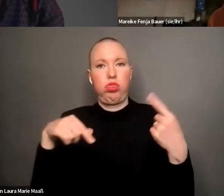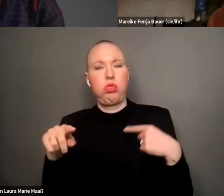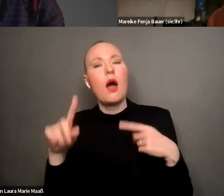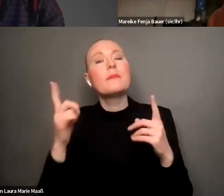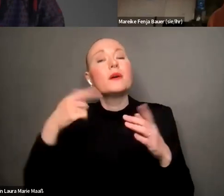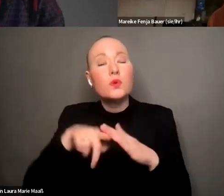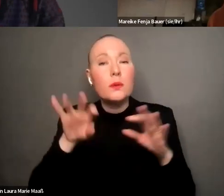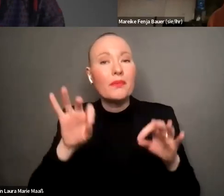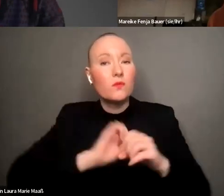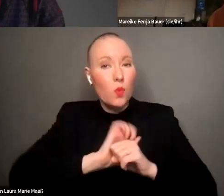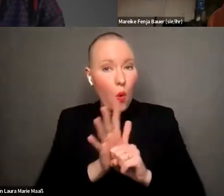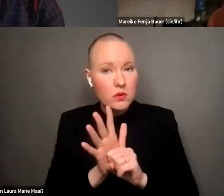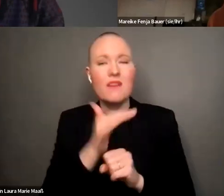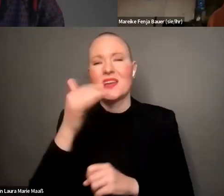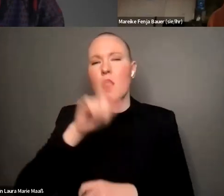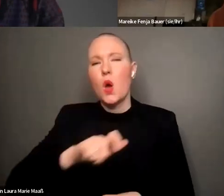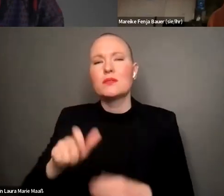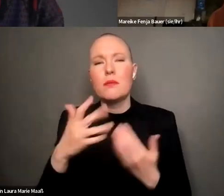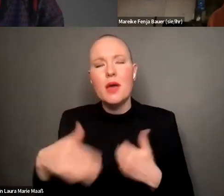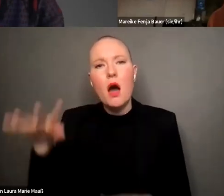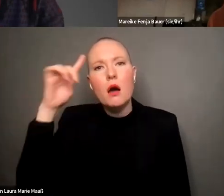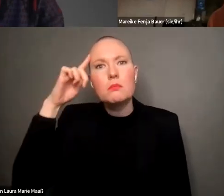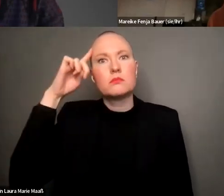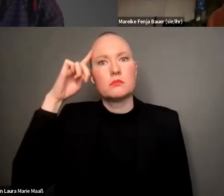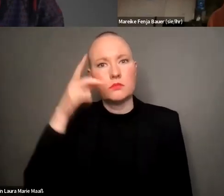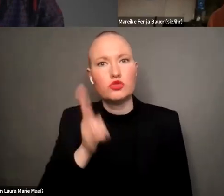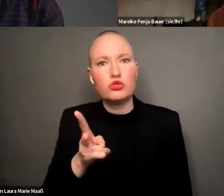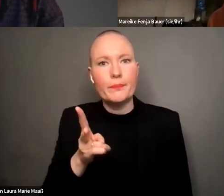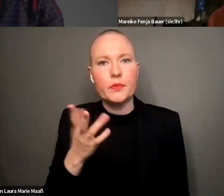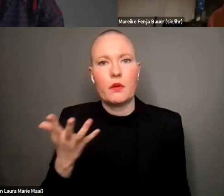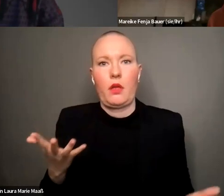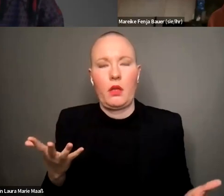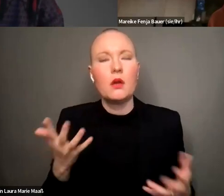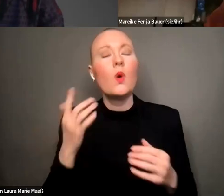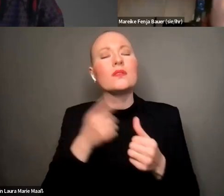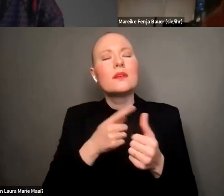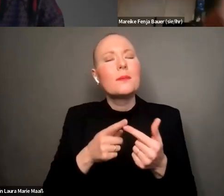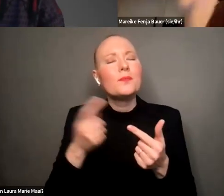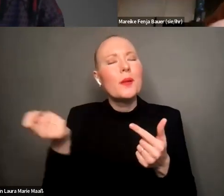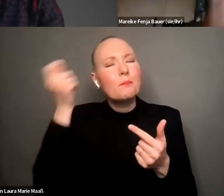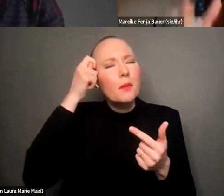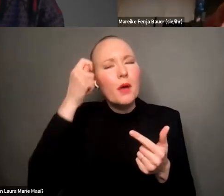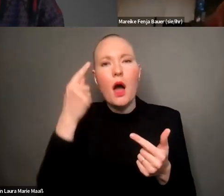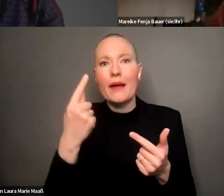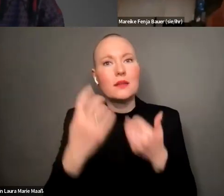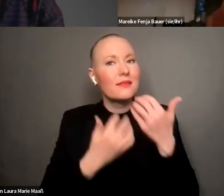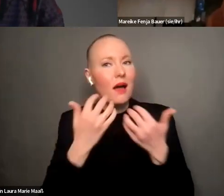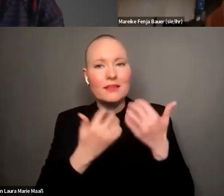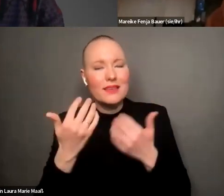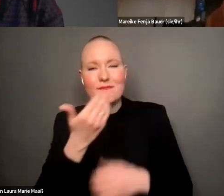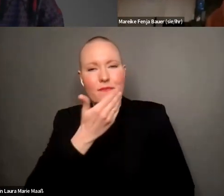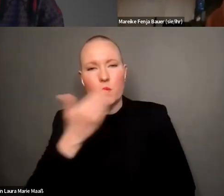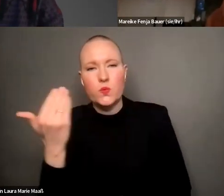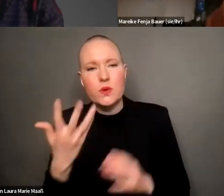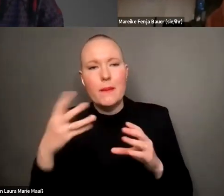genau da fällt mir ein also ein narrativ was ich jetzt hier nicht genannt habe weil wie gesagt es war jetzt nur so ein kurzer einblick